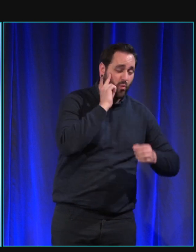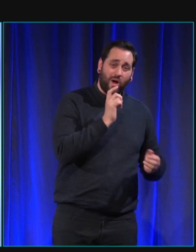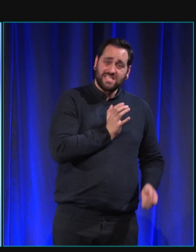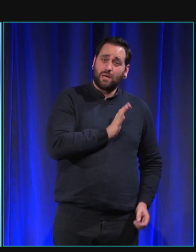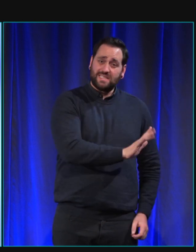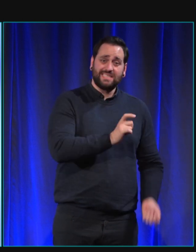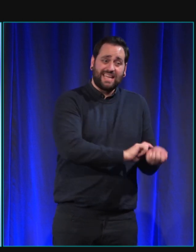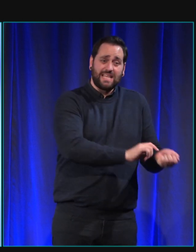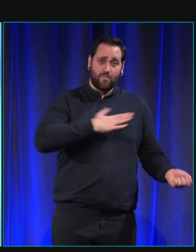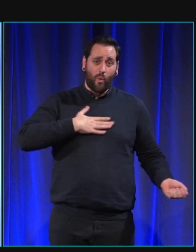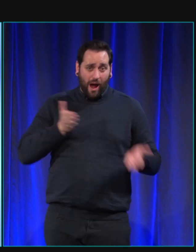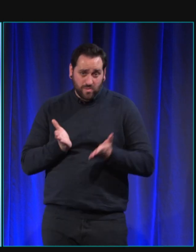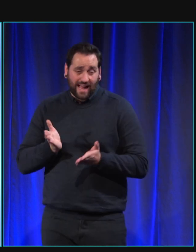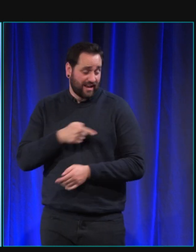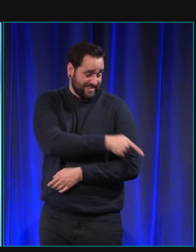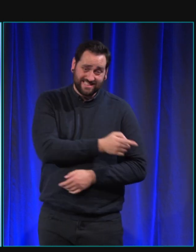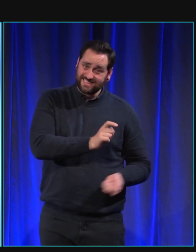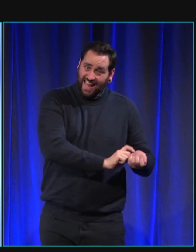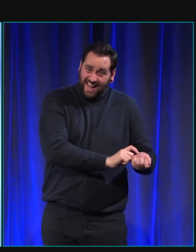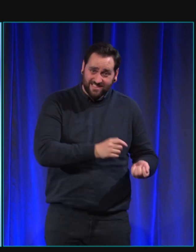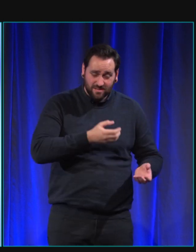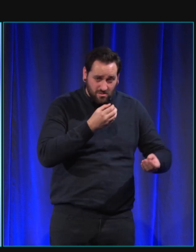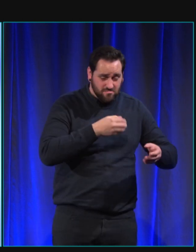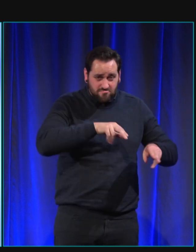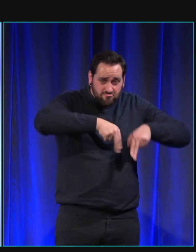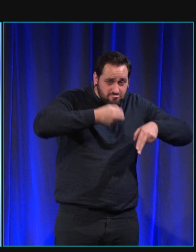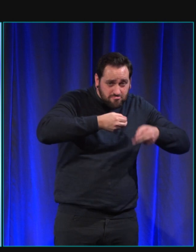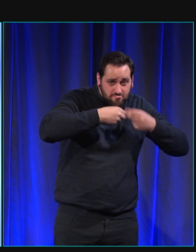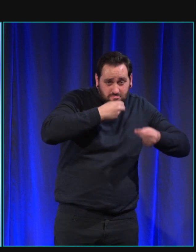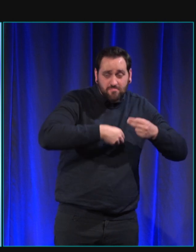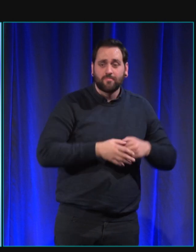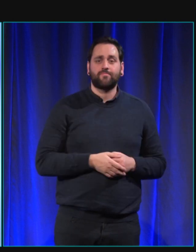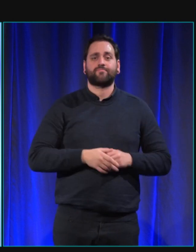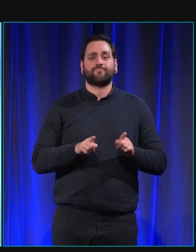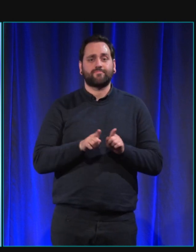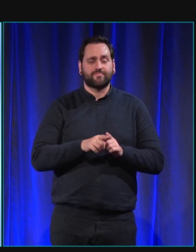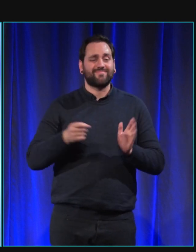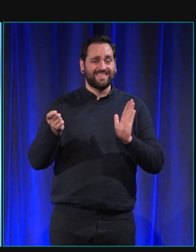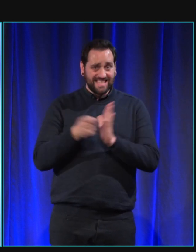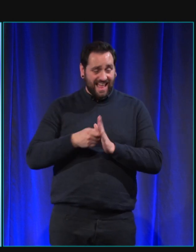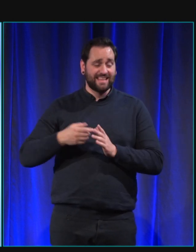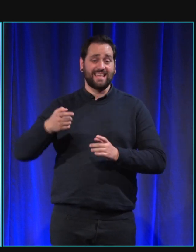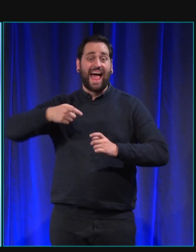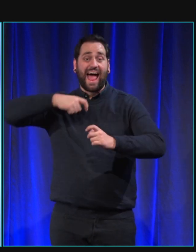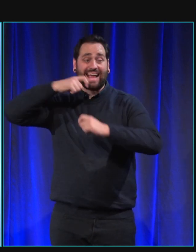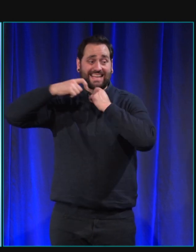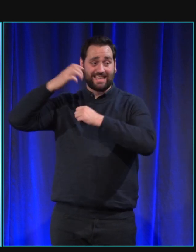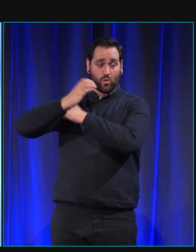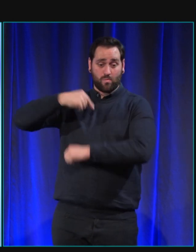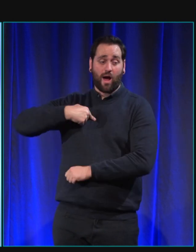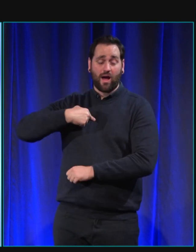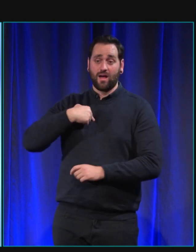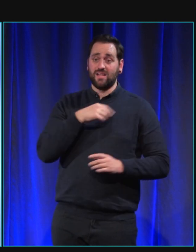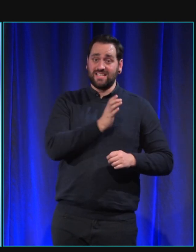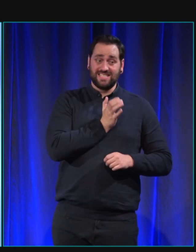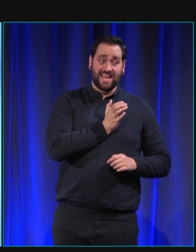quand j'ai été agressée face à elle elle était séparée de moi par une vitre et elle s'est sentie complètement impuissante